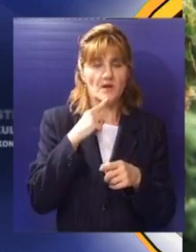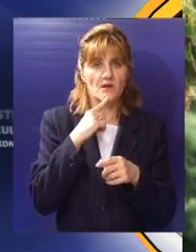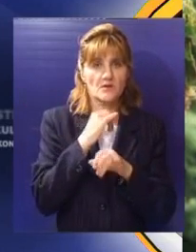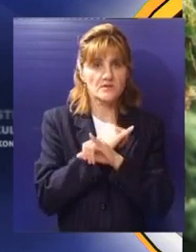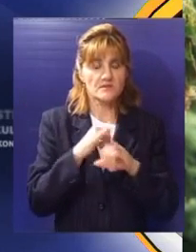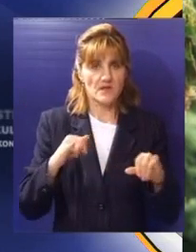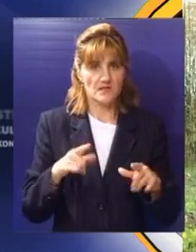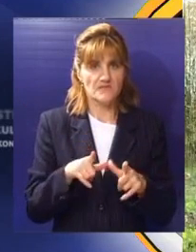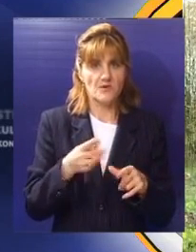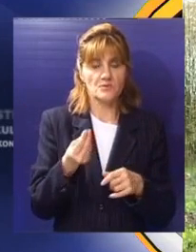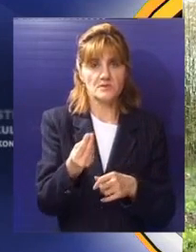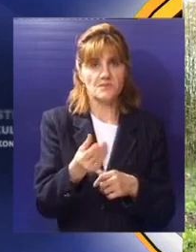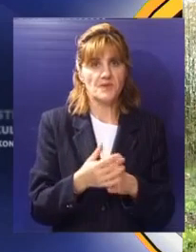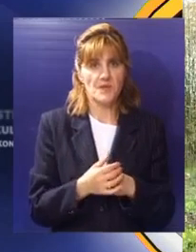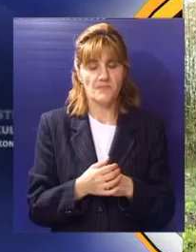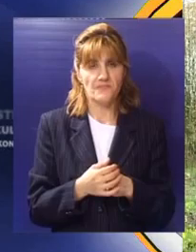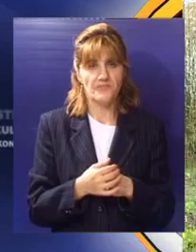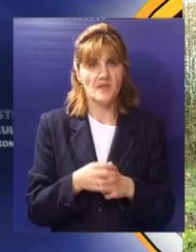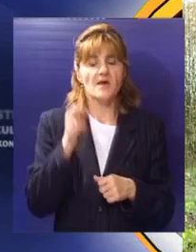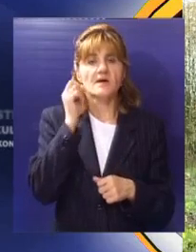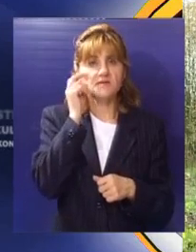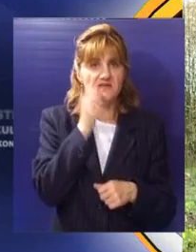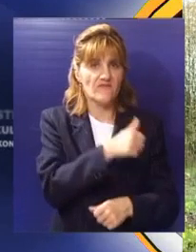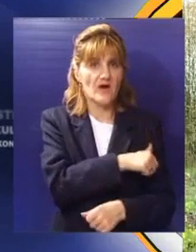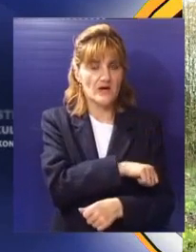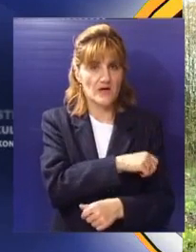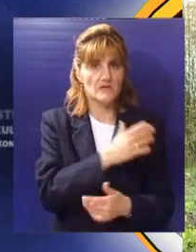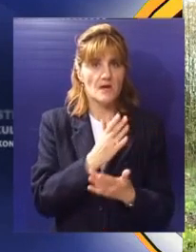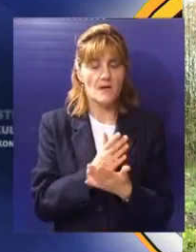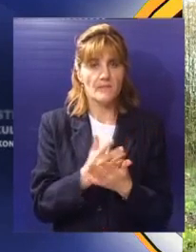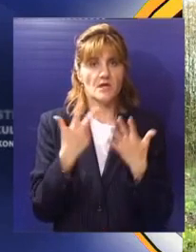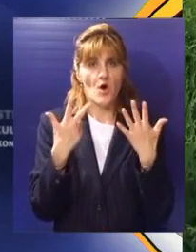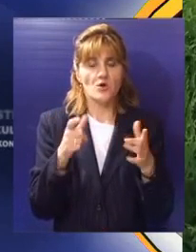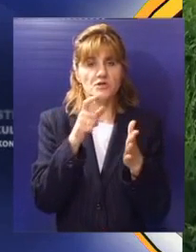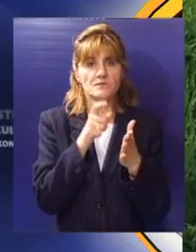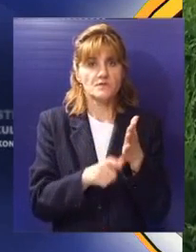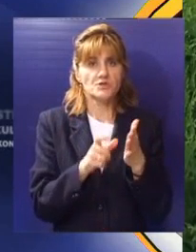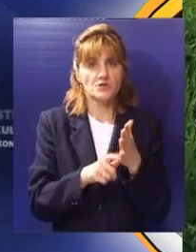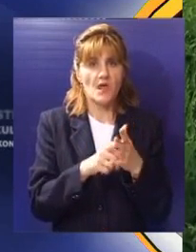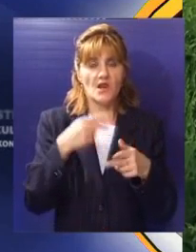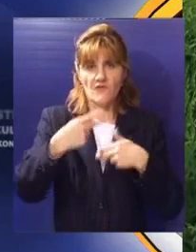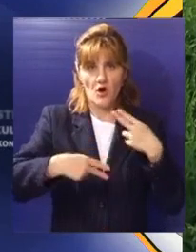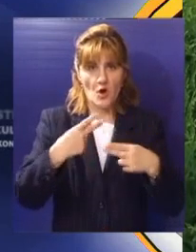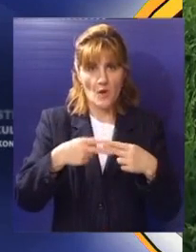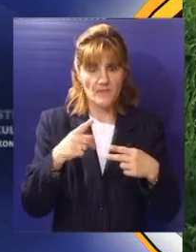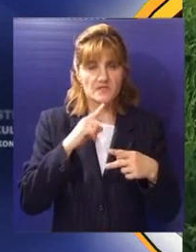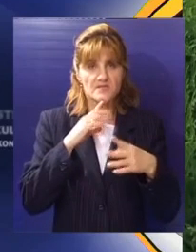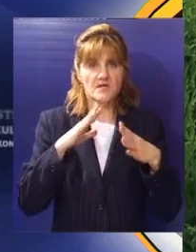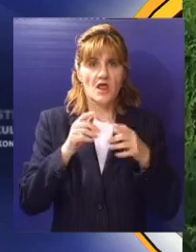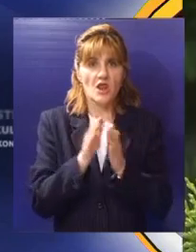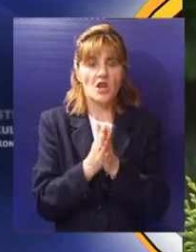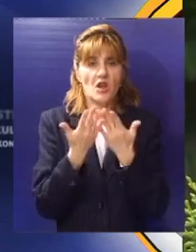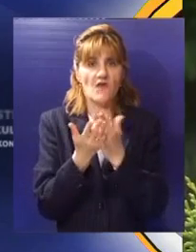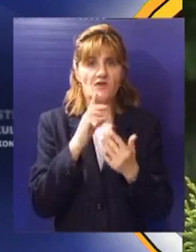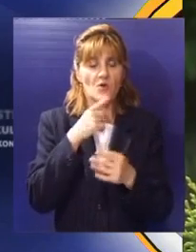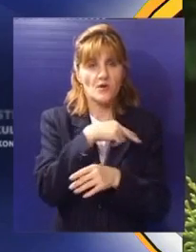napređenju životne sredine na prostoru Srbije. Svake godine se formira osmačlani žiri sastavljen od stručnjaka iz ove oblasti i